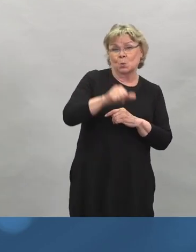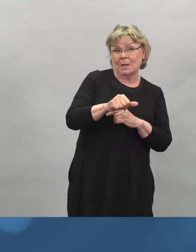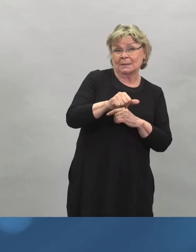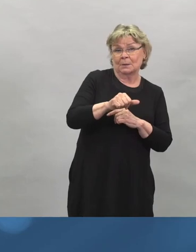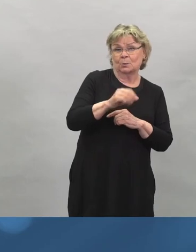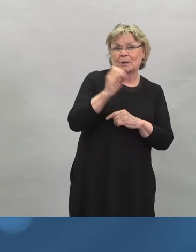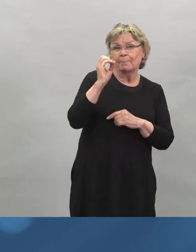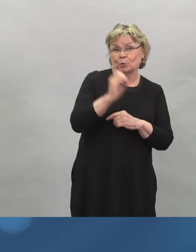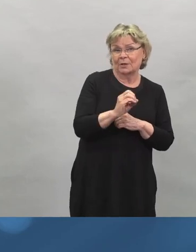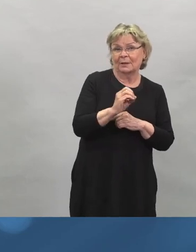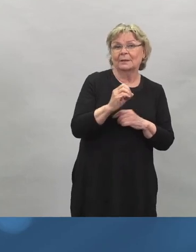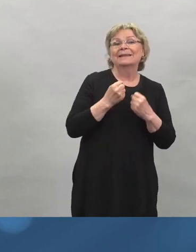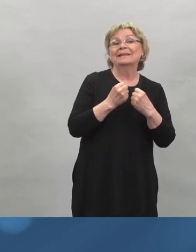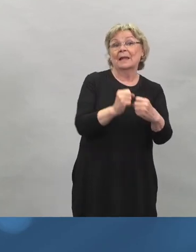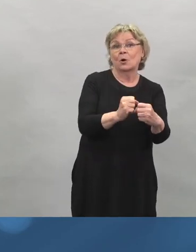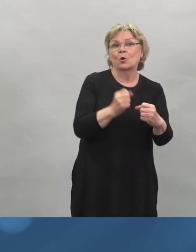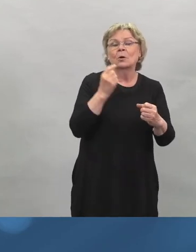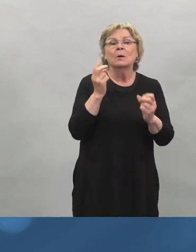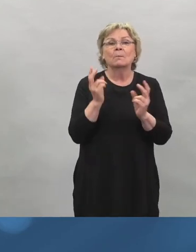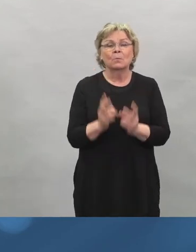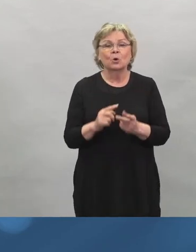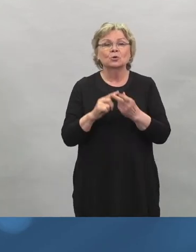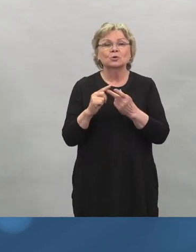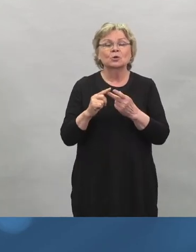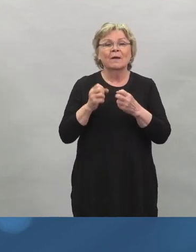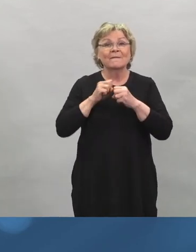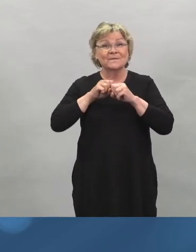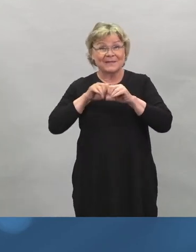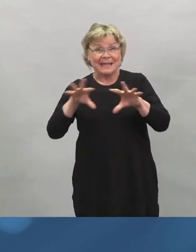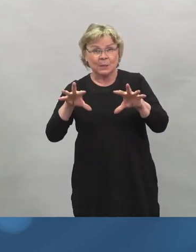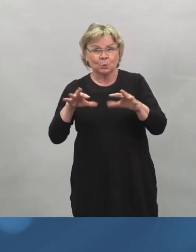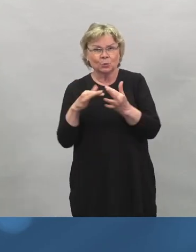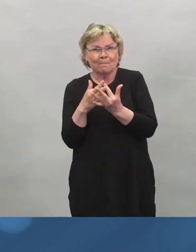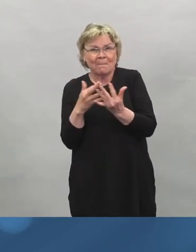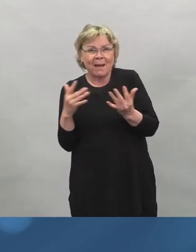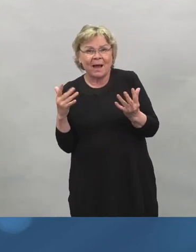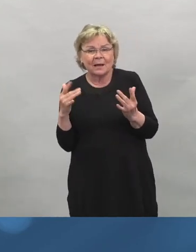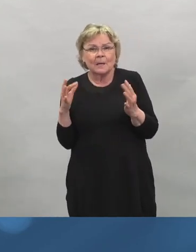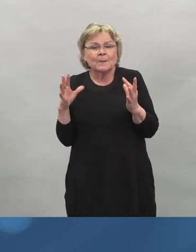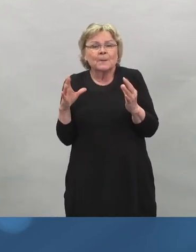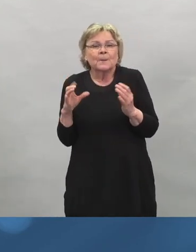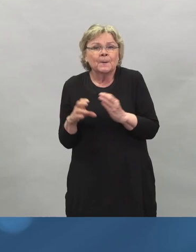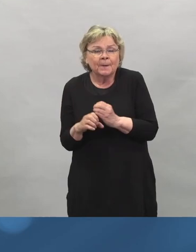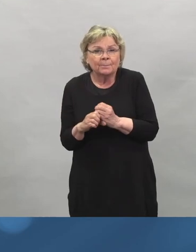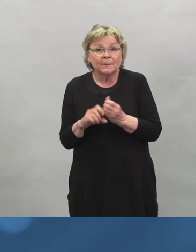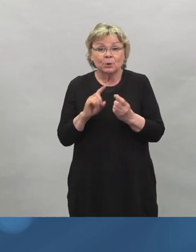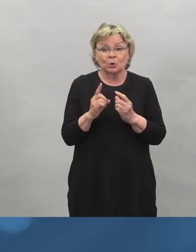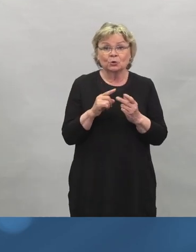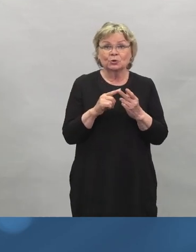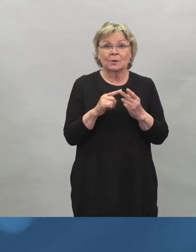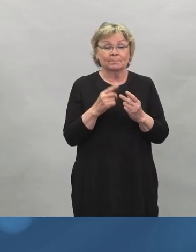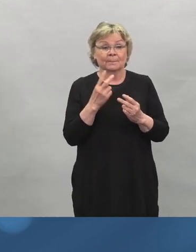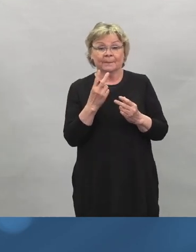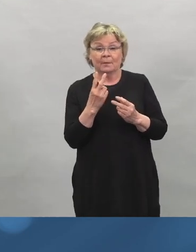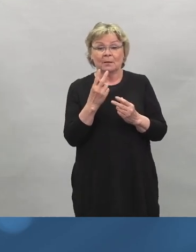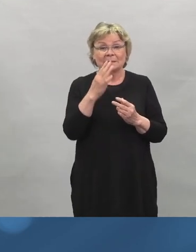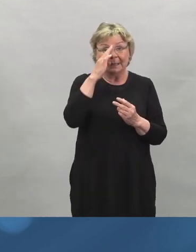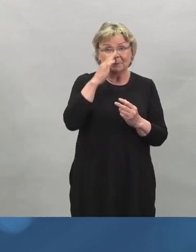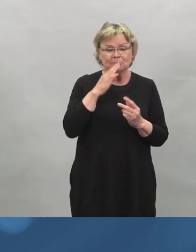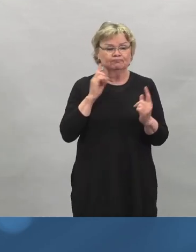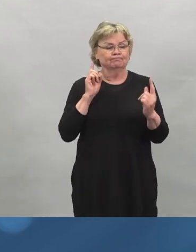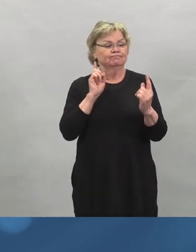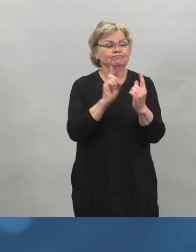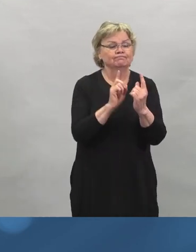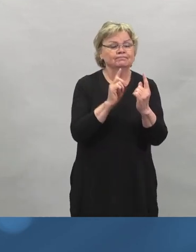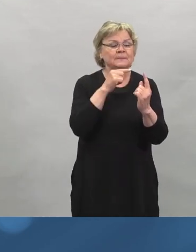tiedetään, että myöskin ne virusmäärät laskee huomattavasti, ihan merkitsevästi. Että silloin, kun kaksi rokotettua kohtaa, täysin rokotettua